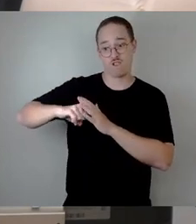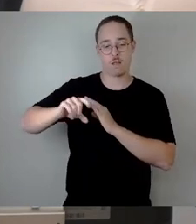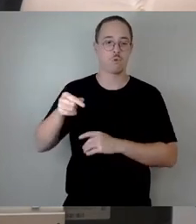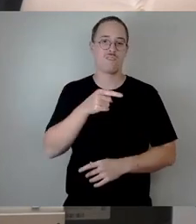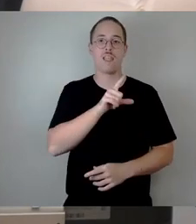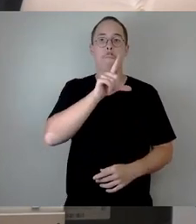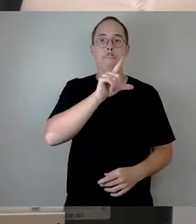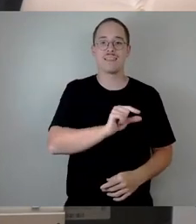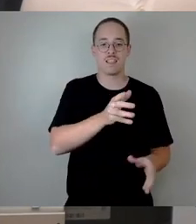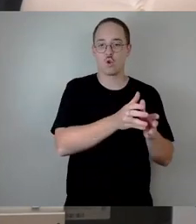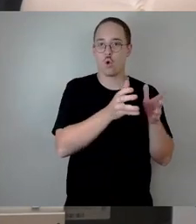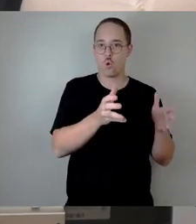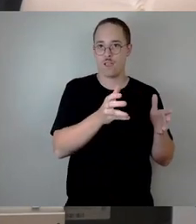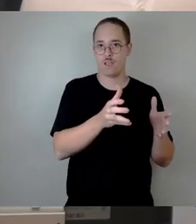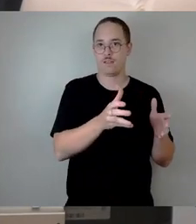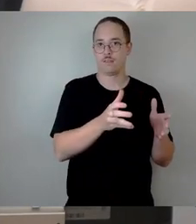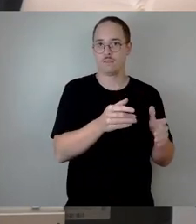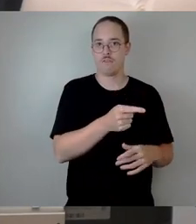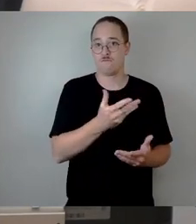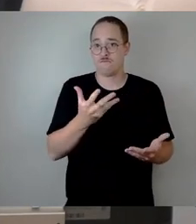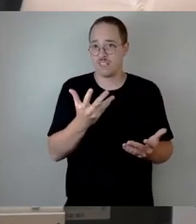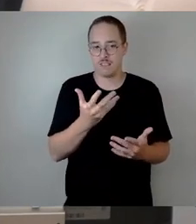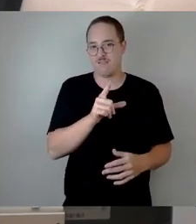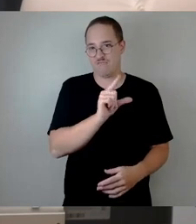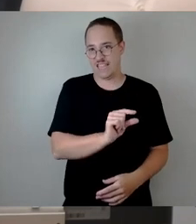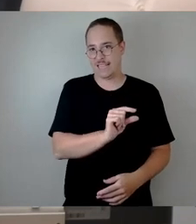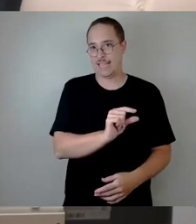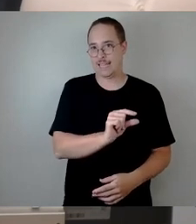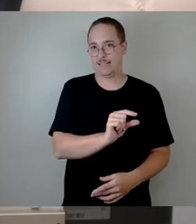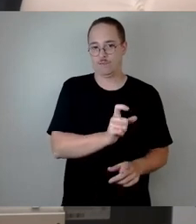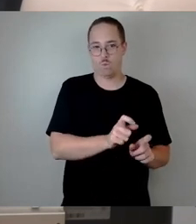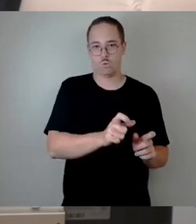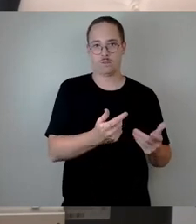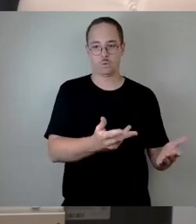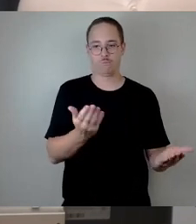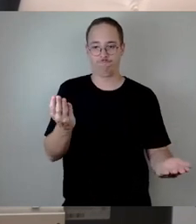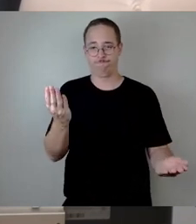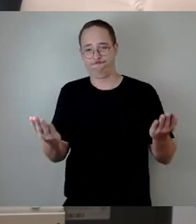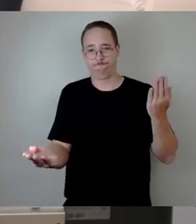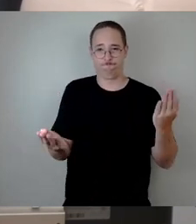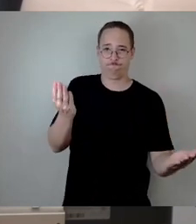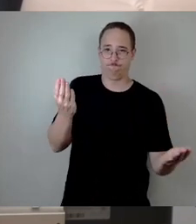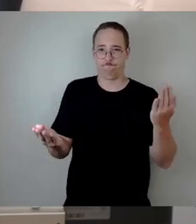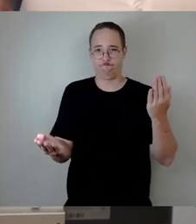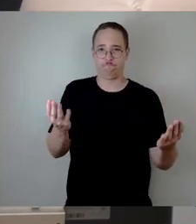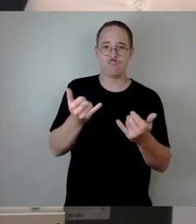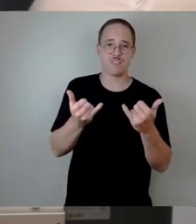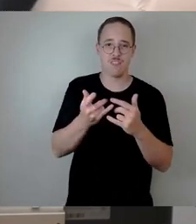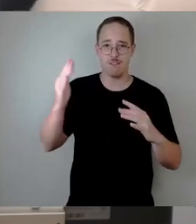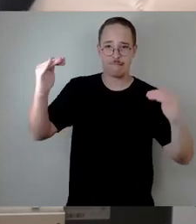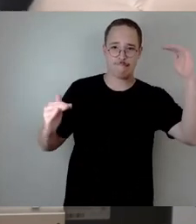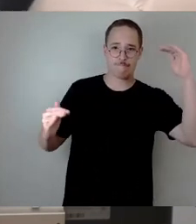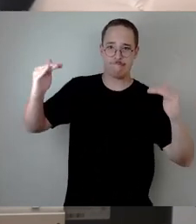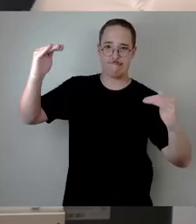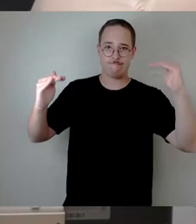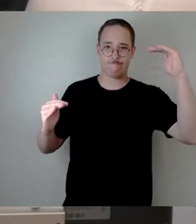eben in diesem Spannungsverhältnis und müssen sehen, wie ein guter Ausgleich stattfinden kann. Da könnte man jetzt sagen, bei diesem